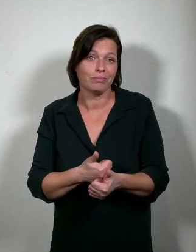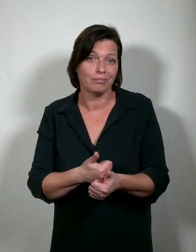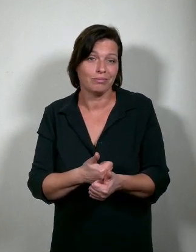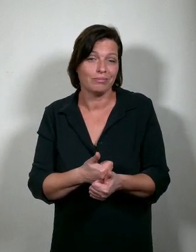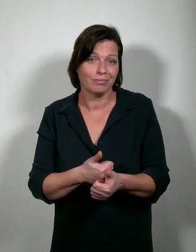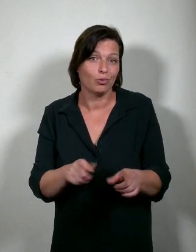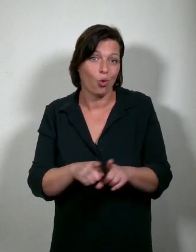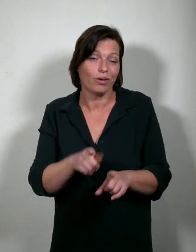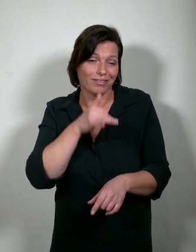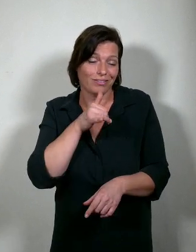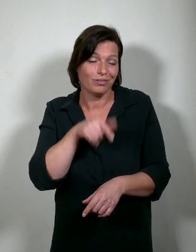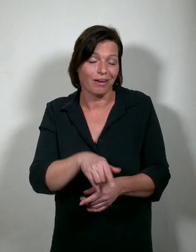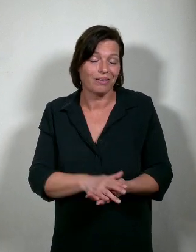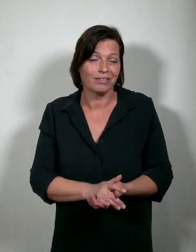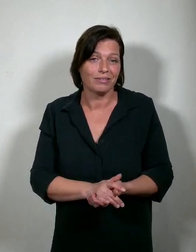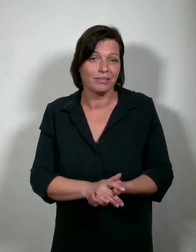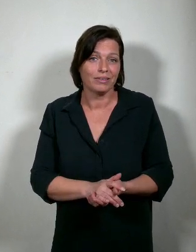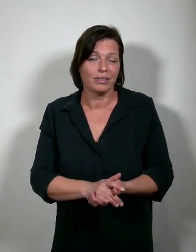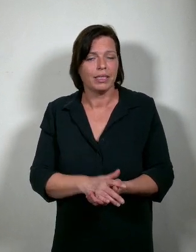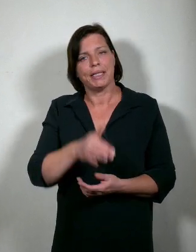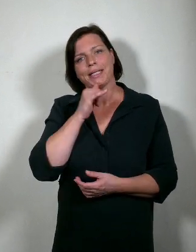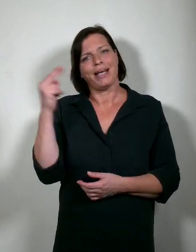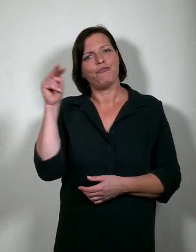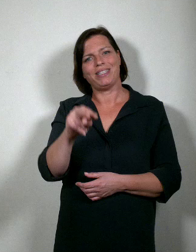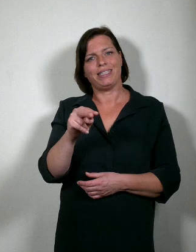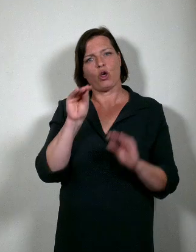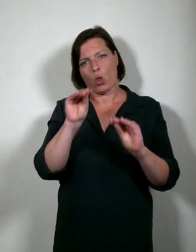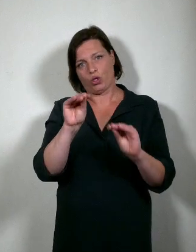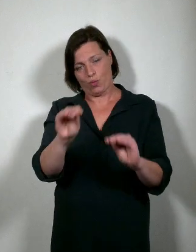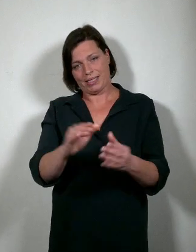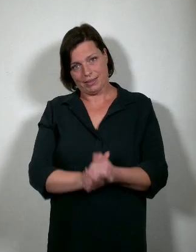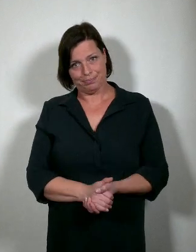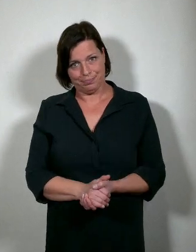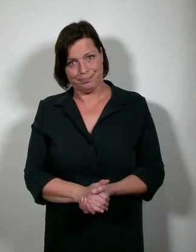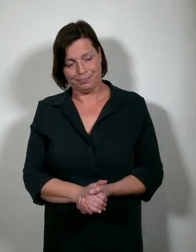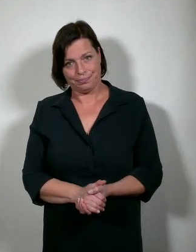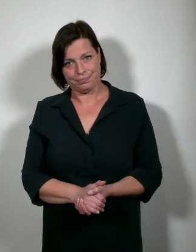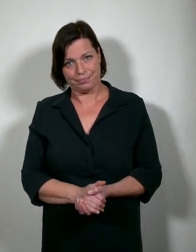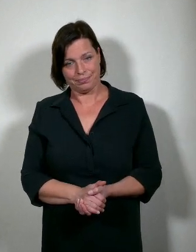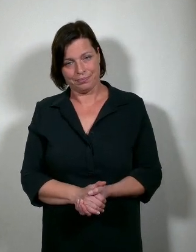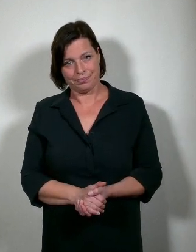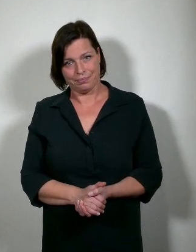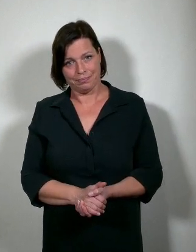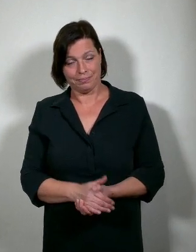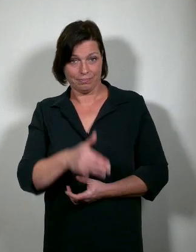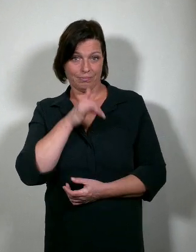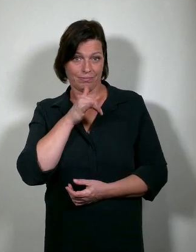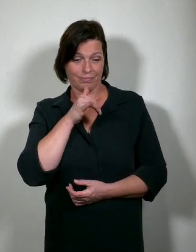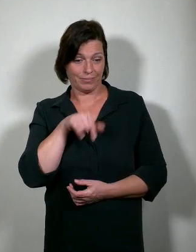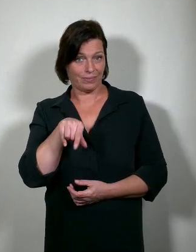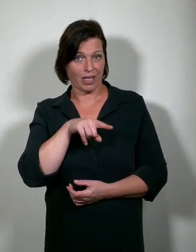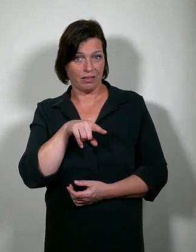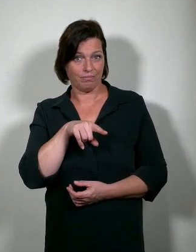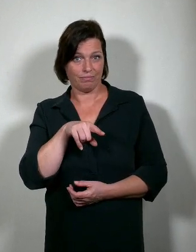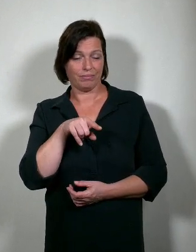Dit is onze visie op onderwijs, beste studenten. Dit is jullie weg naar